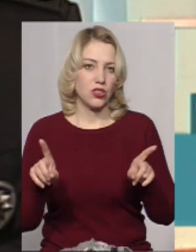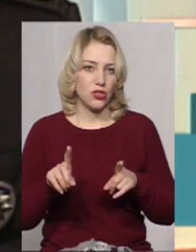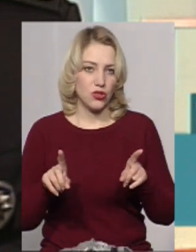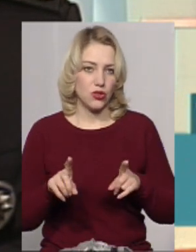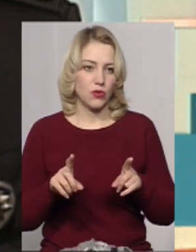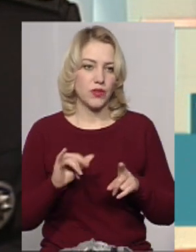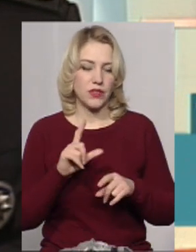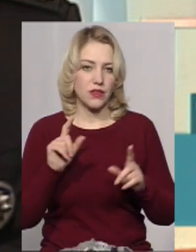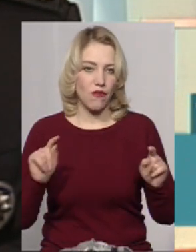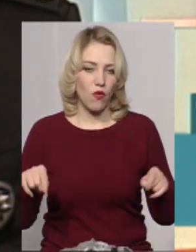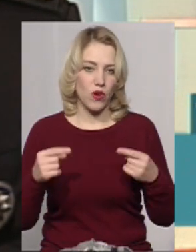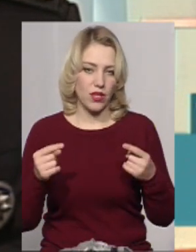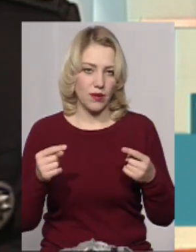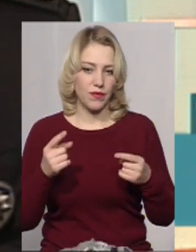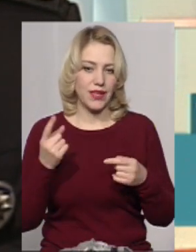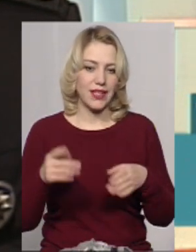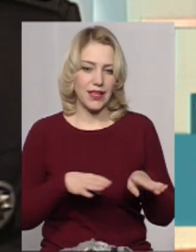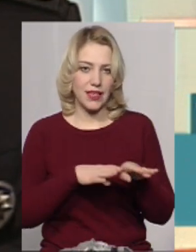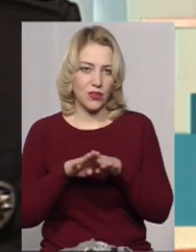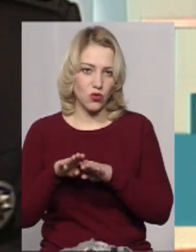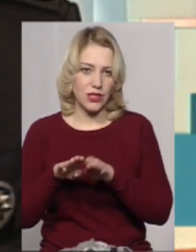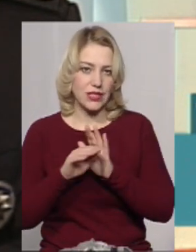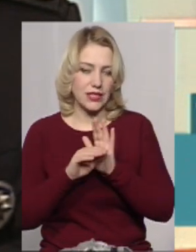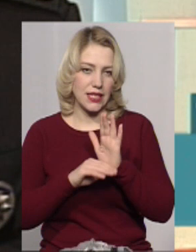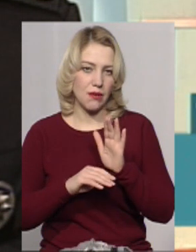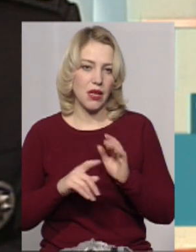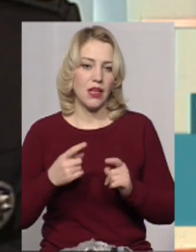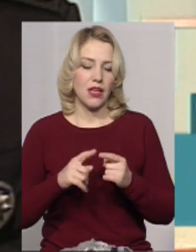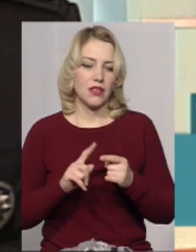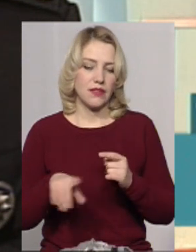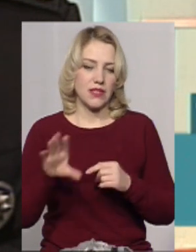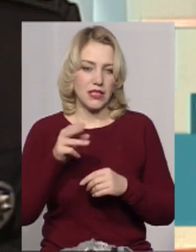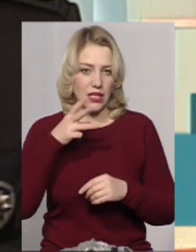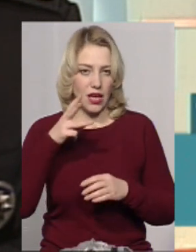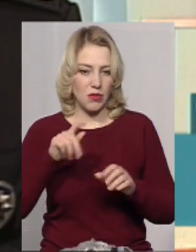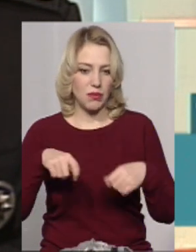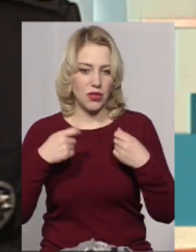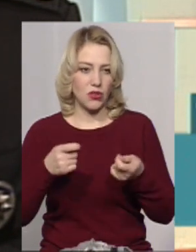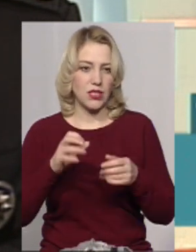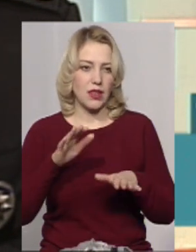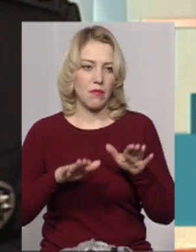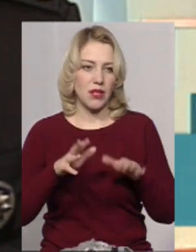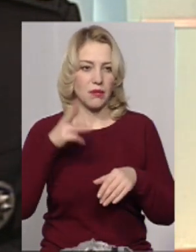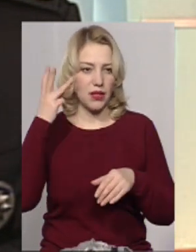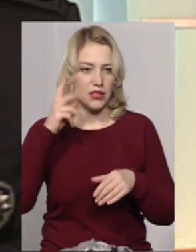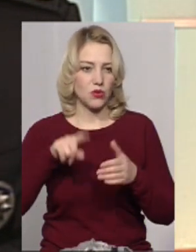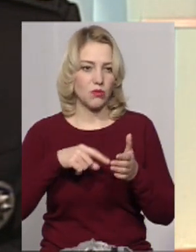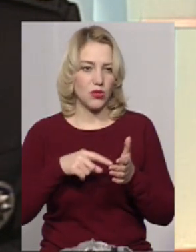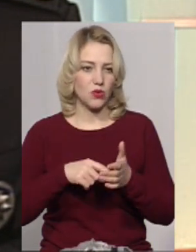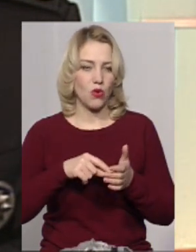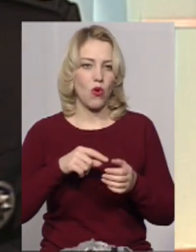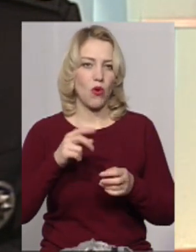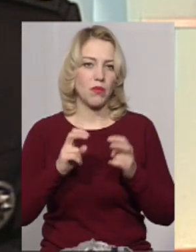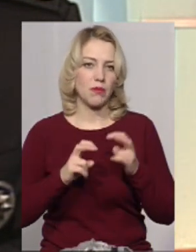тепер зі створенням єдиної системи всі ці камери передаються на баланс Хмельницького міського комунального підприємства.